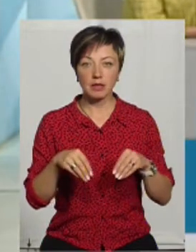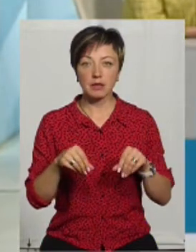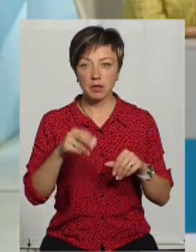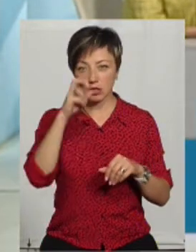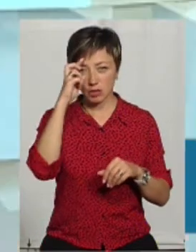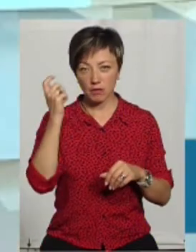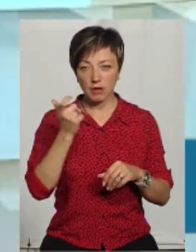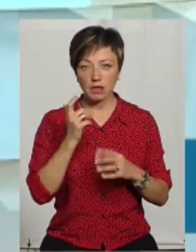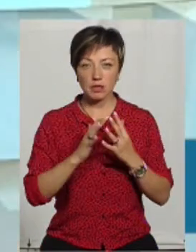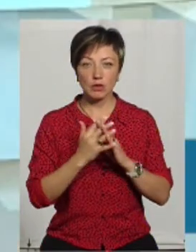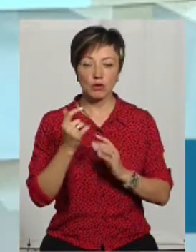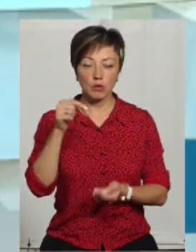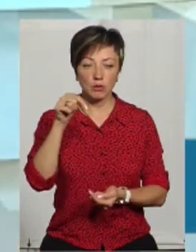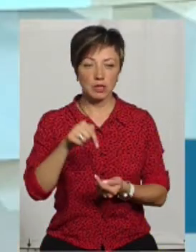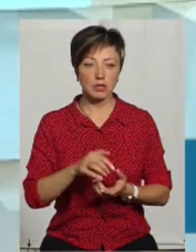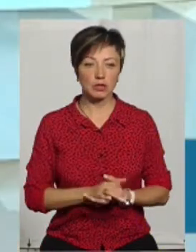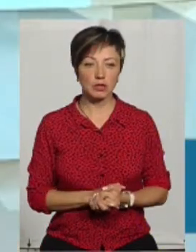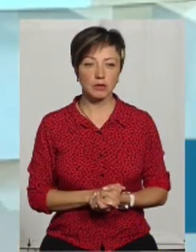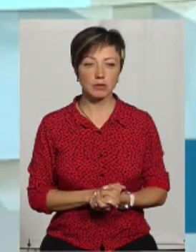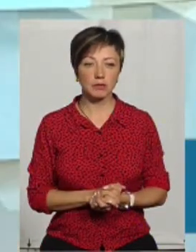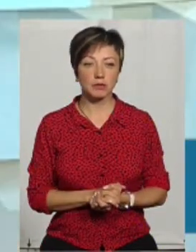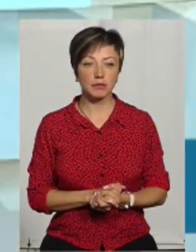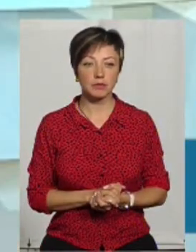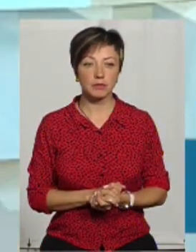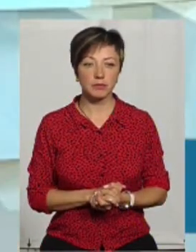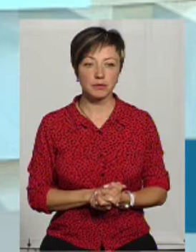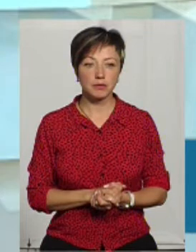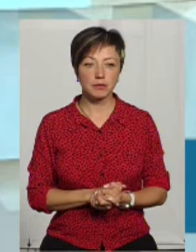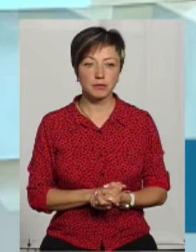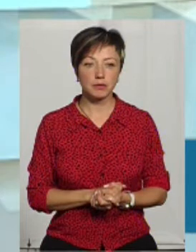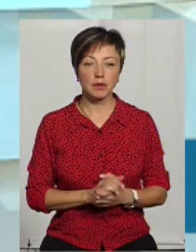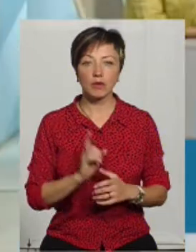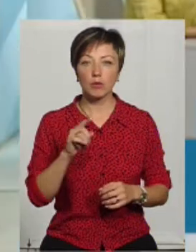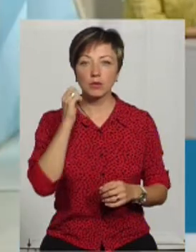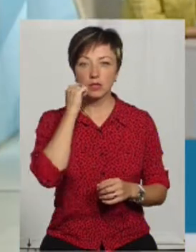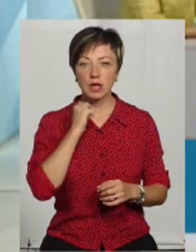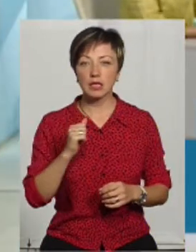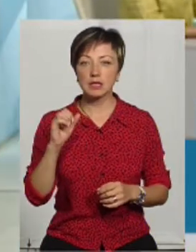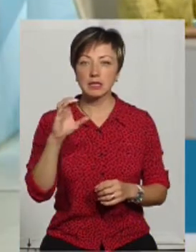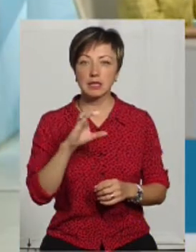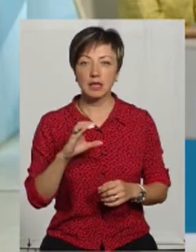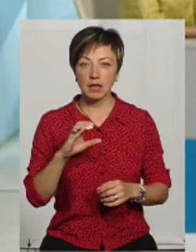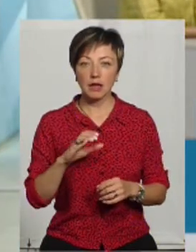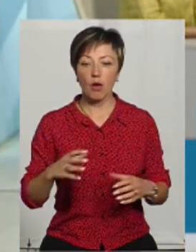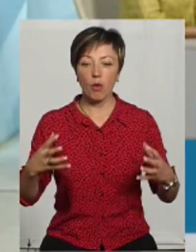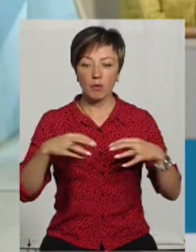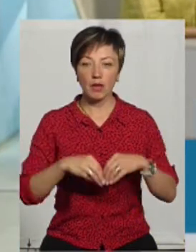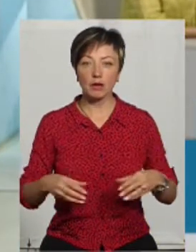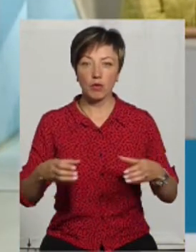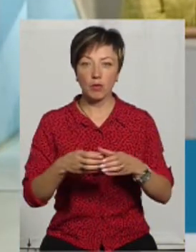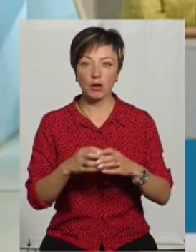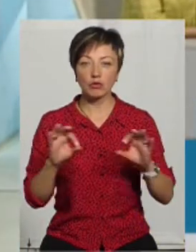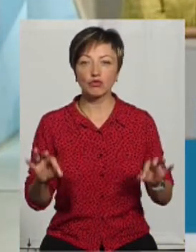земель державної власності з сільськогосподарського призначення. У тому, що у Старосинявській серичній об'єднаній тергромаді